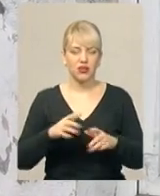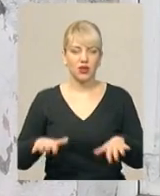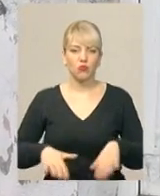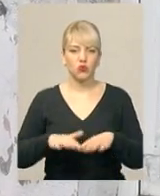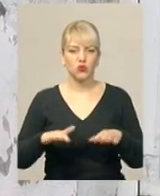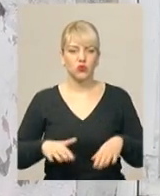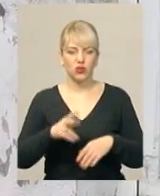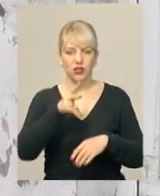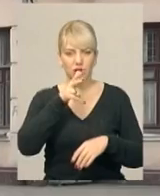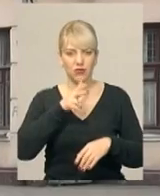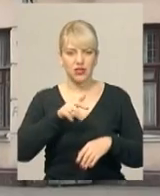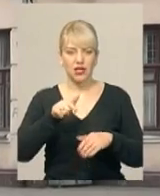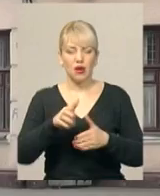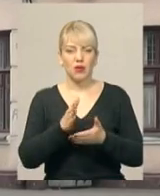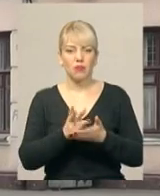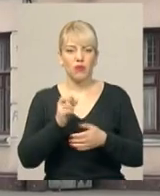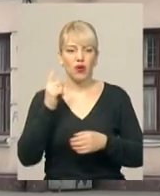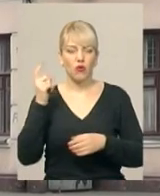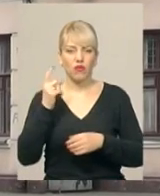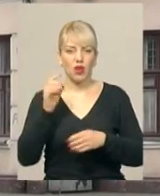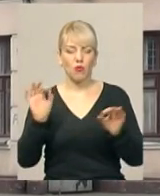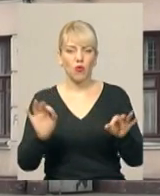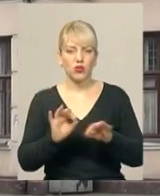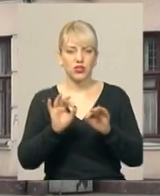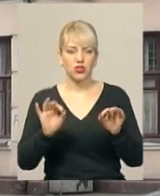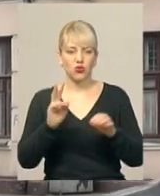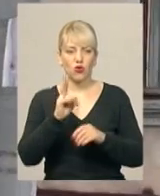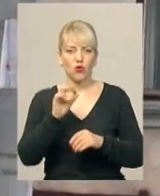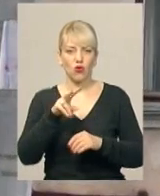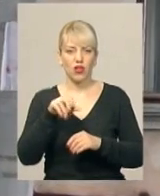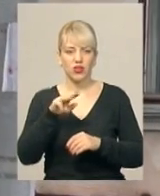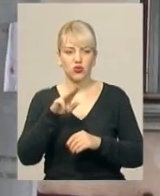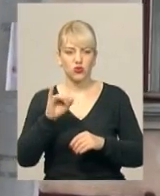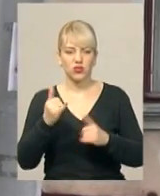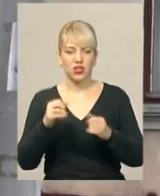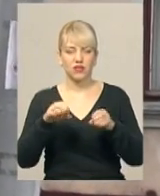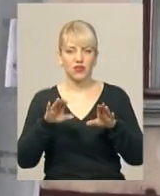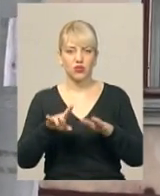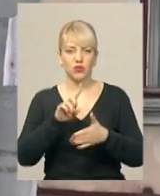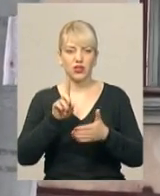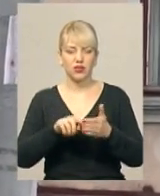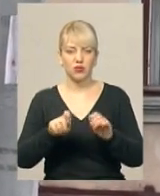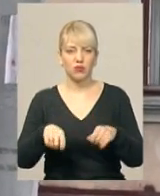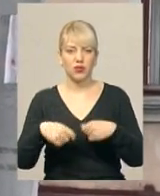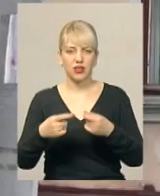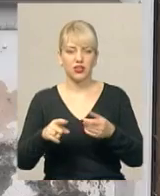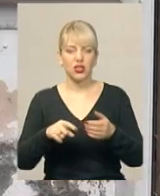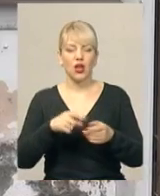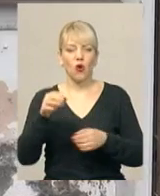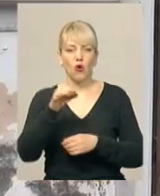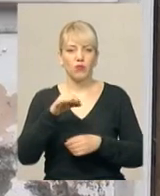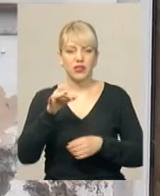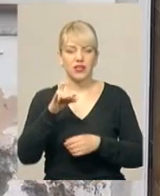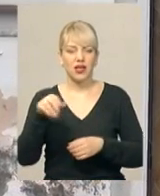понад три місяці. Прибуває воно ще у власності музичного коледжу. Зараз вирішується питання про його передачу обласній раді. Депутати ж